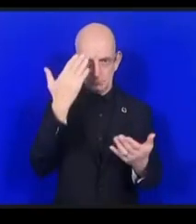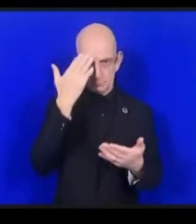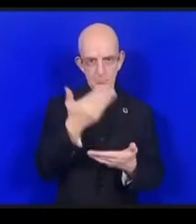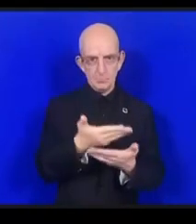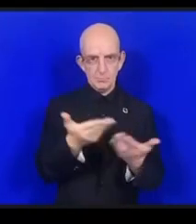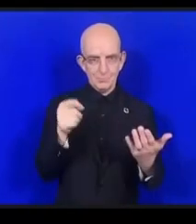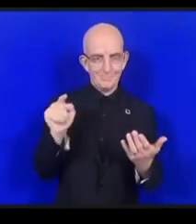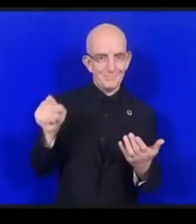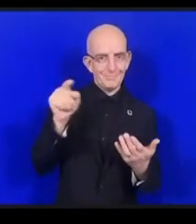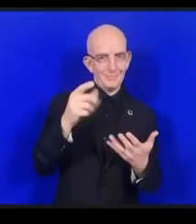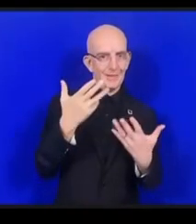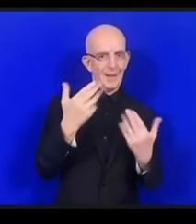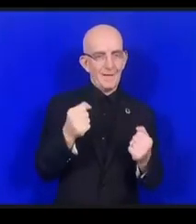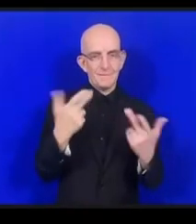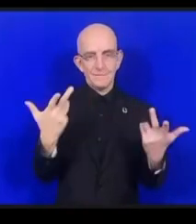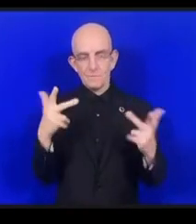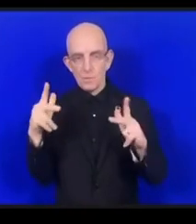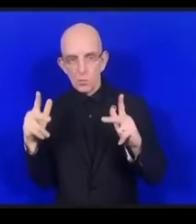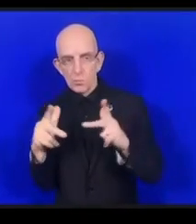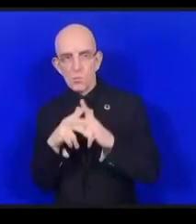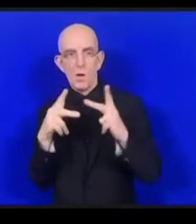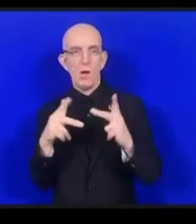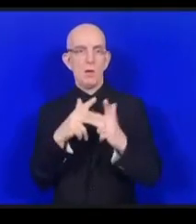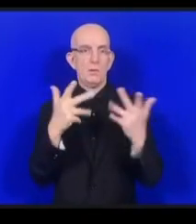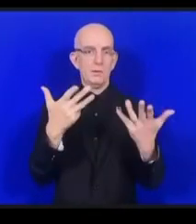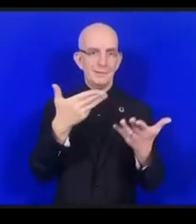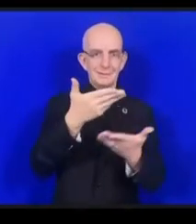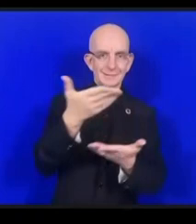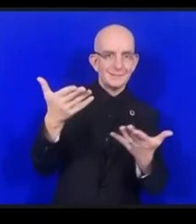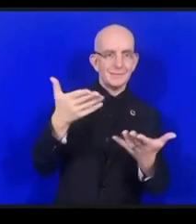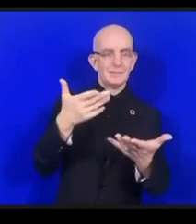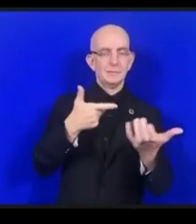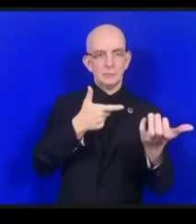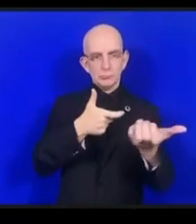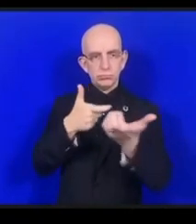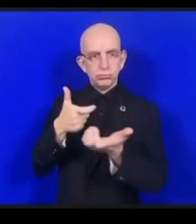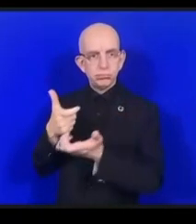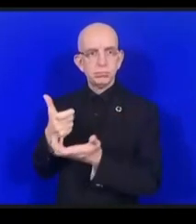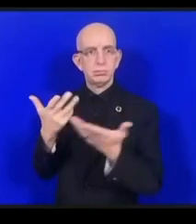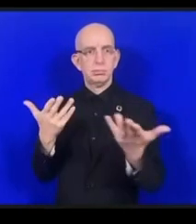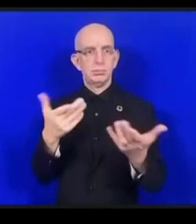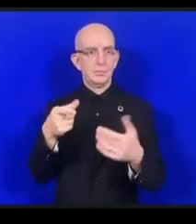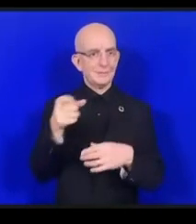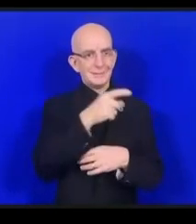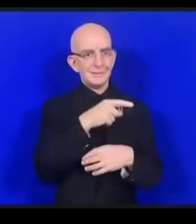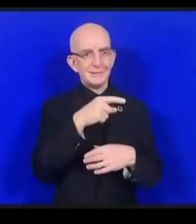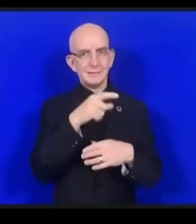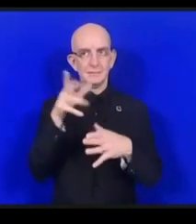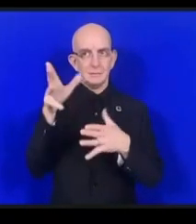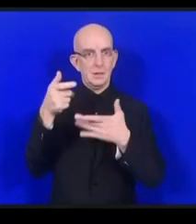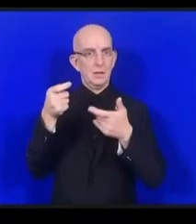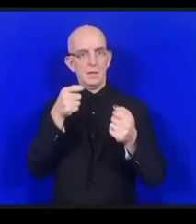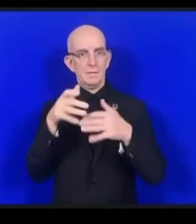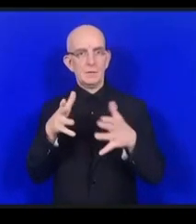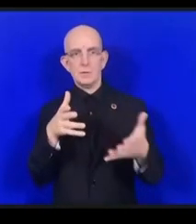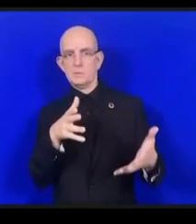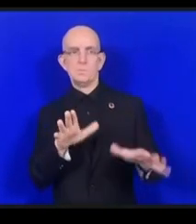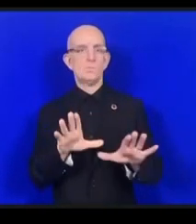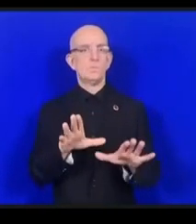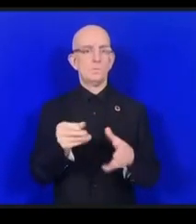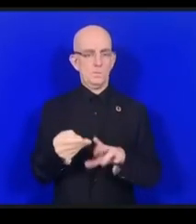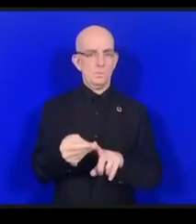vous savez bon vivre dans un monde il y a beaucoup de jeunes mais bon les gouvernements